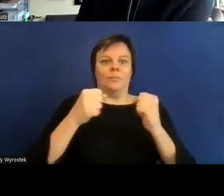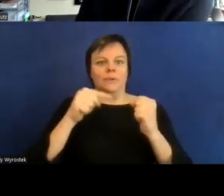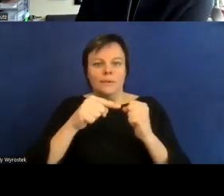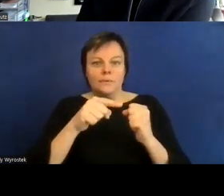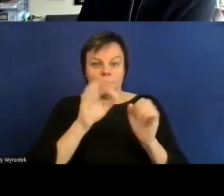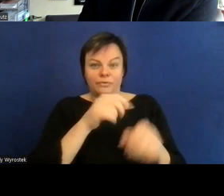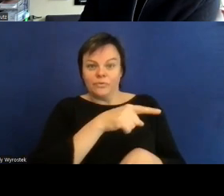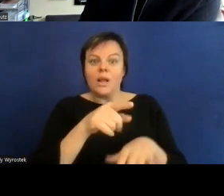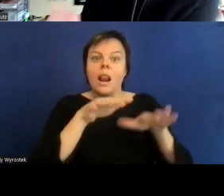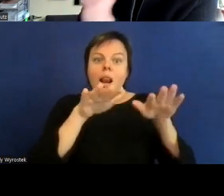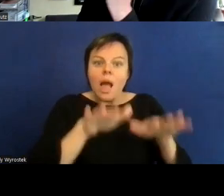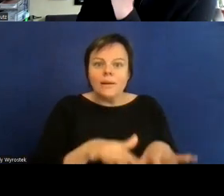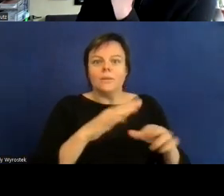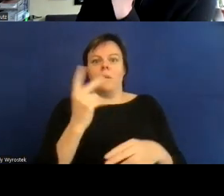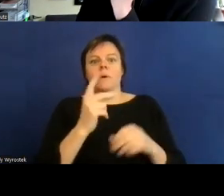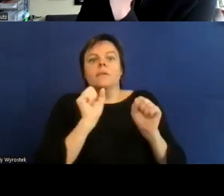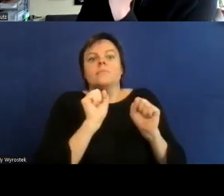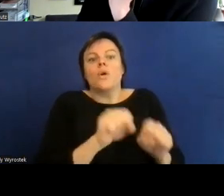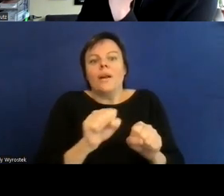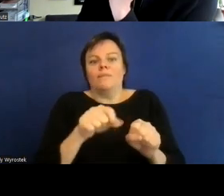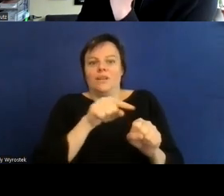eben längere Pausen zwischendurch brauchen